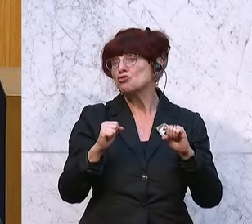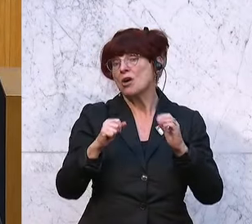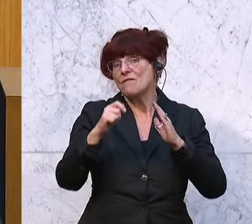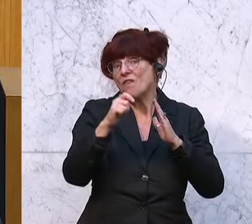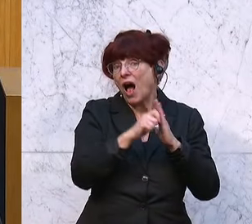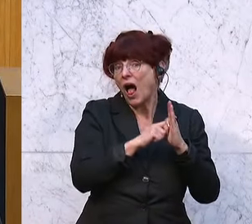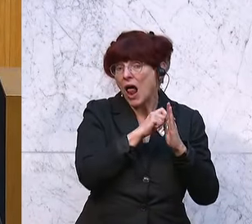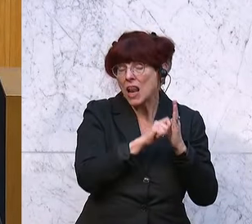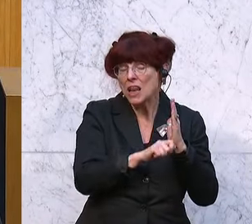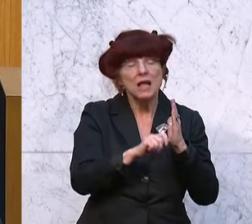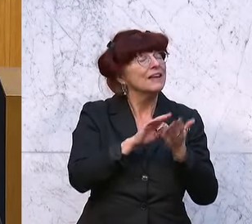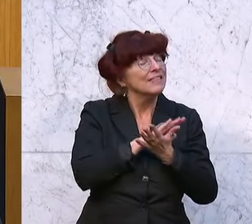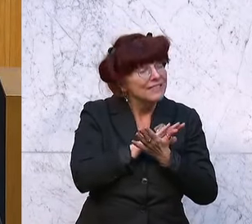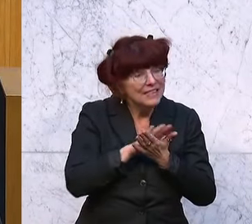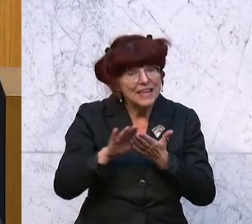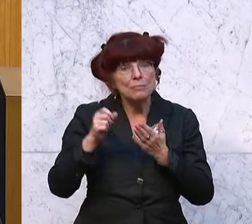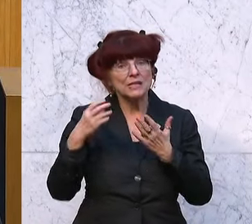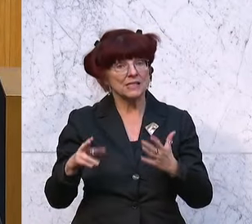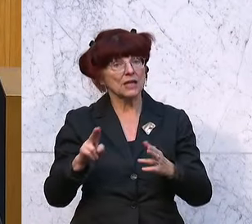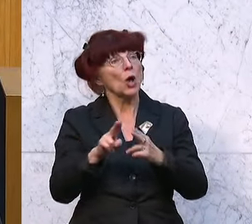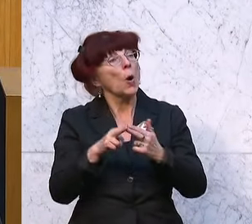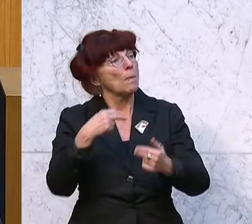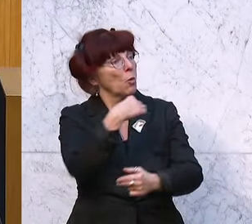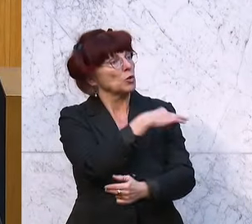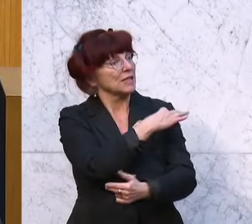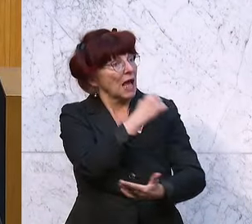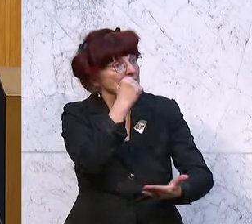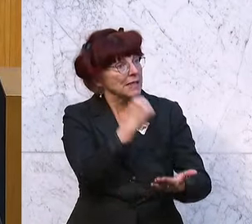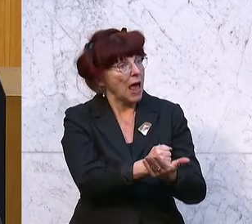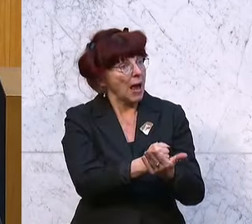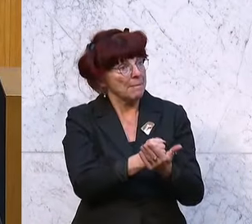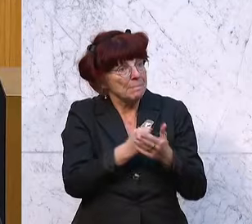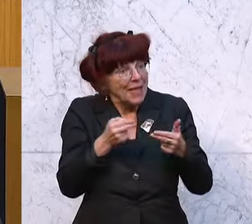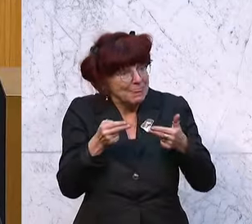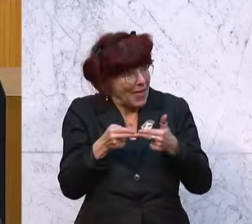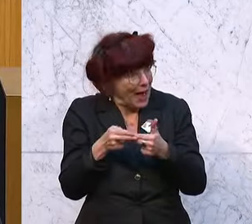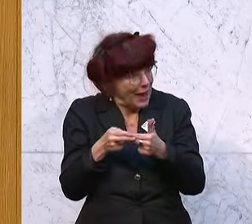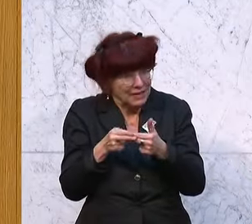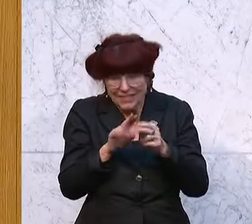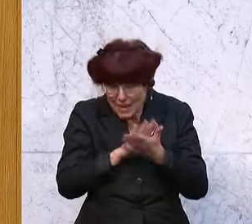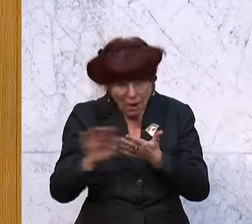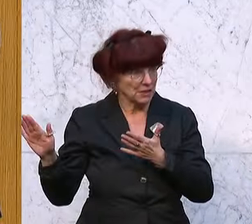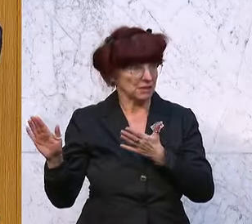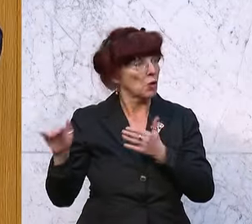annähernd in die Nähe des Bundeskanzleramtes gekommen wäre. Das muss man ja einmal dazu sagen.